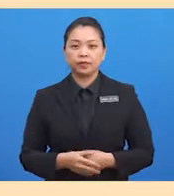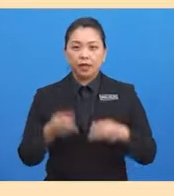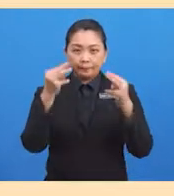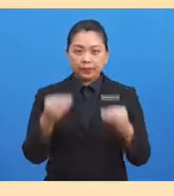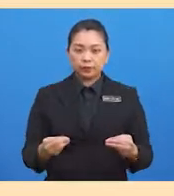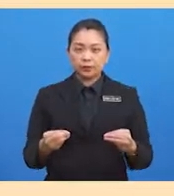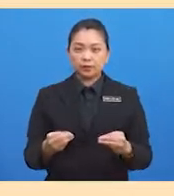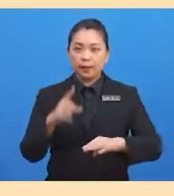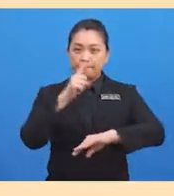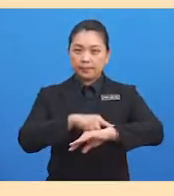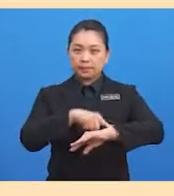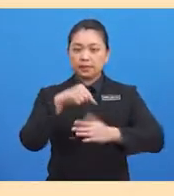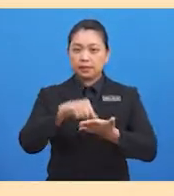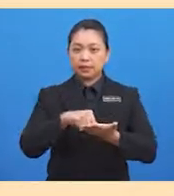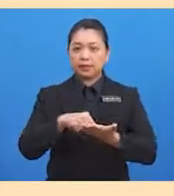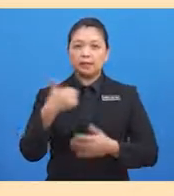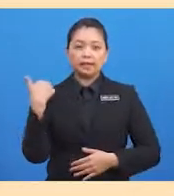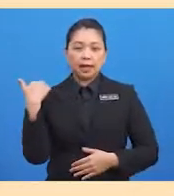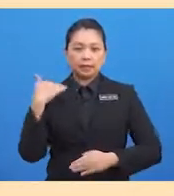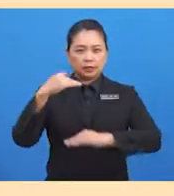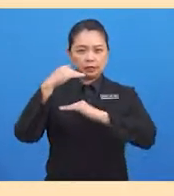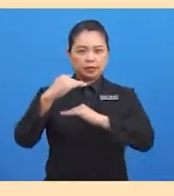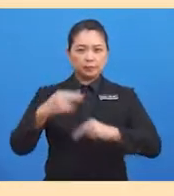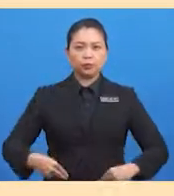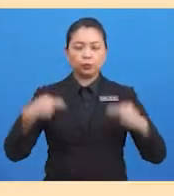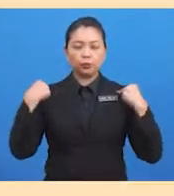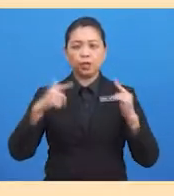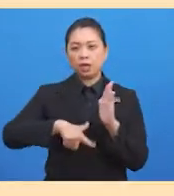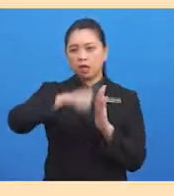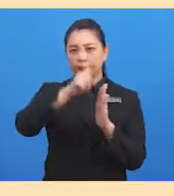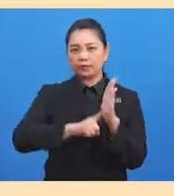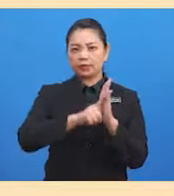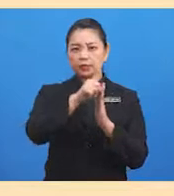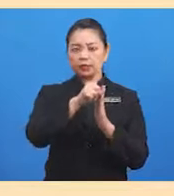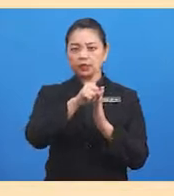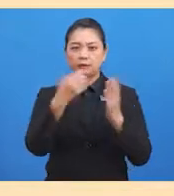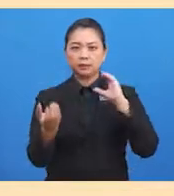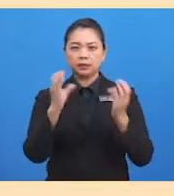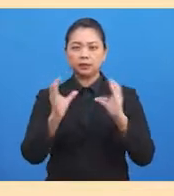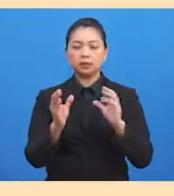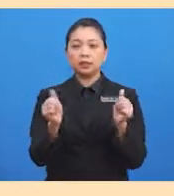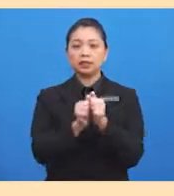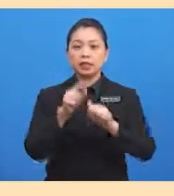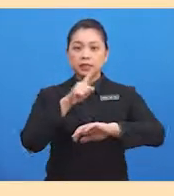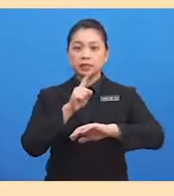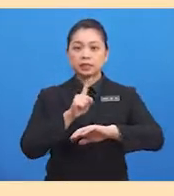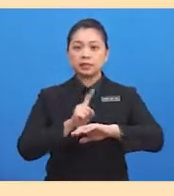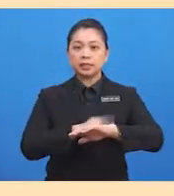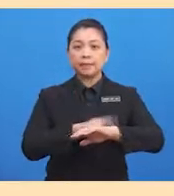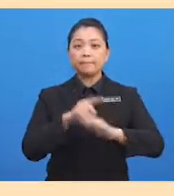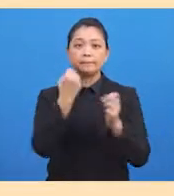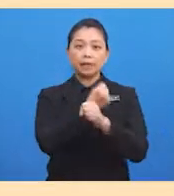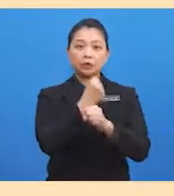tahap kehidupan yang lebih tinggi berbanding manusia Zaman Batu. Selain keselesaan kehidupan,